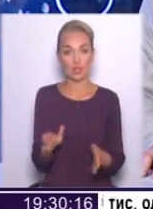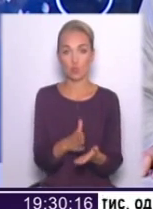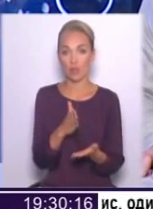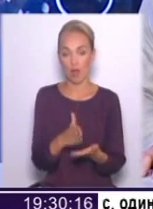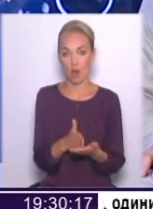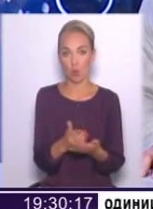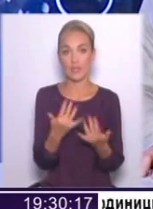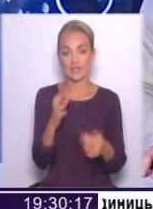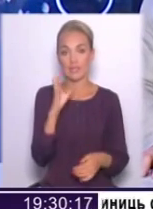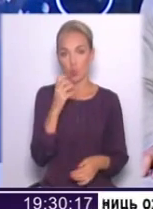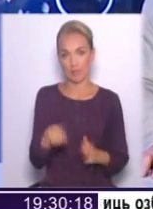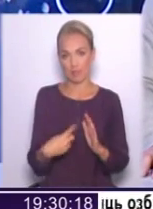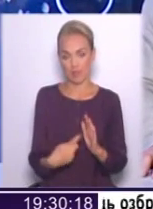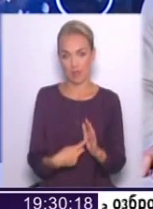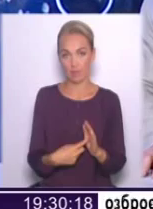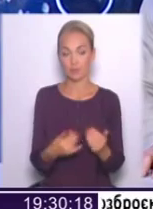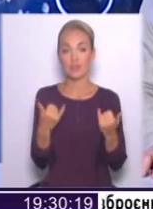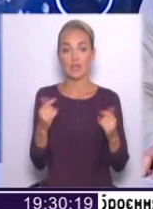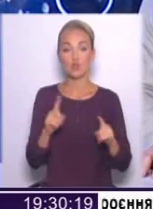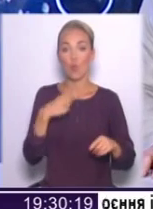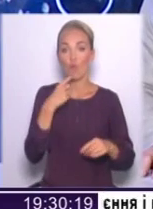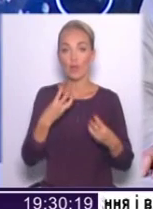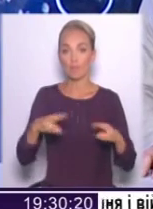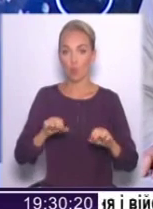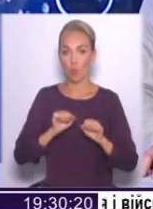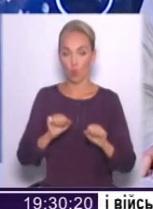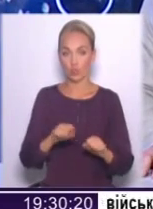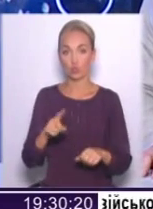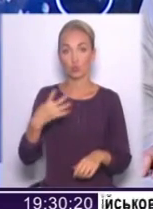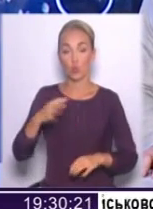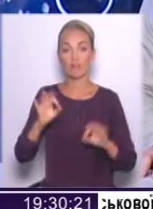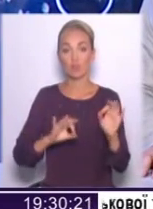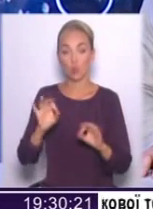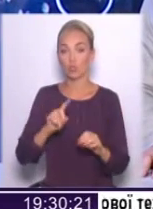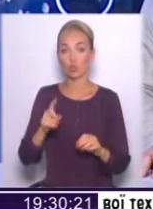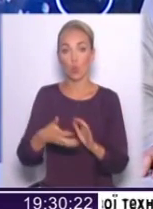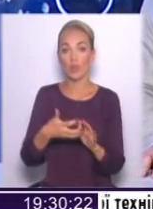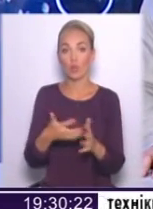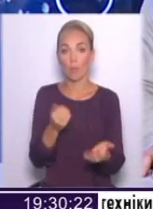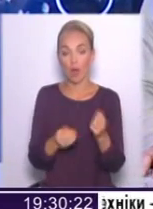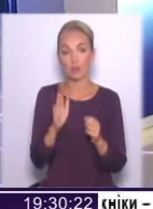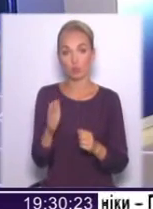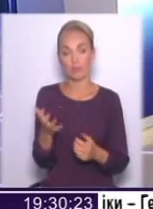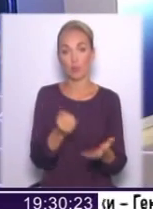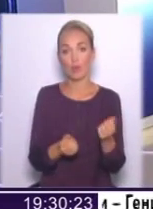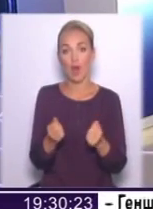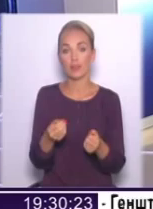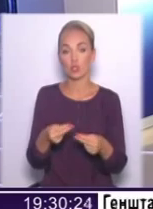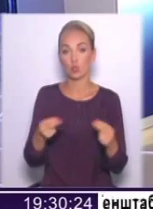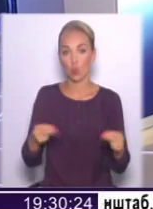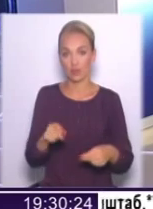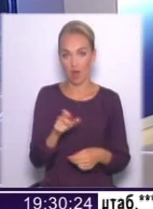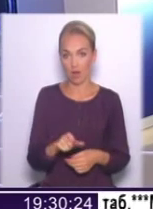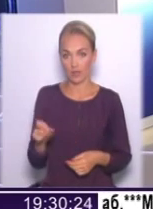настільки серйозне питання. Зараз що говорить Міноборона? Що 40% тих, що не добрали, ми будемо добрати із контрактників. Але в цьому є проблема,